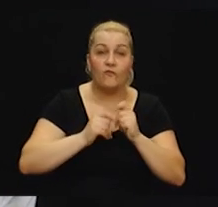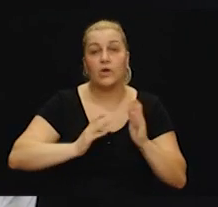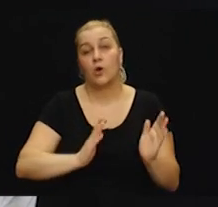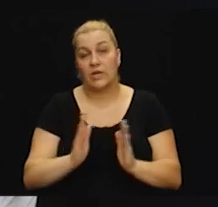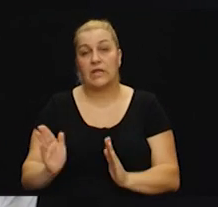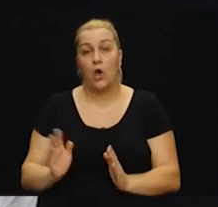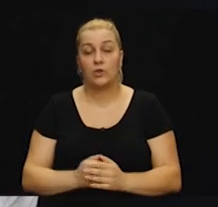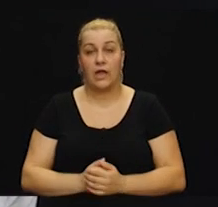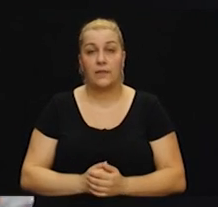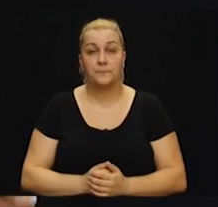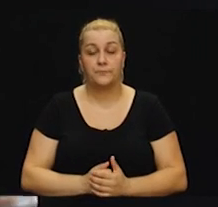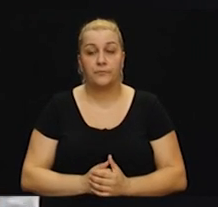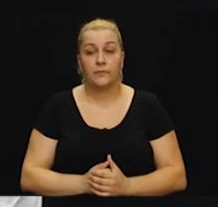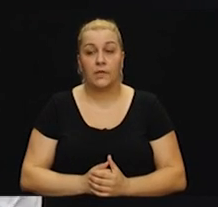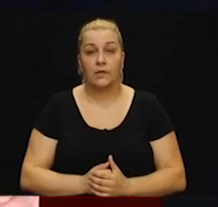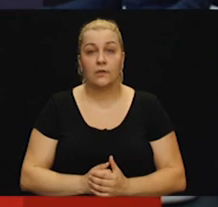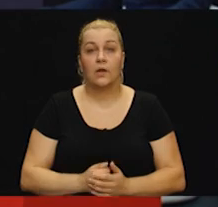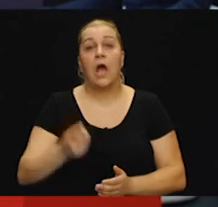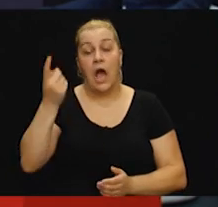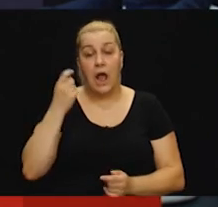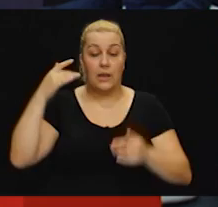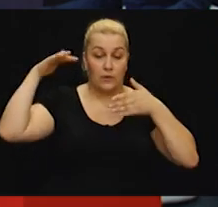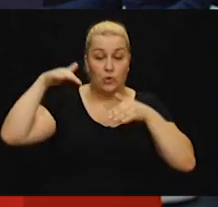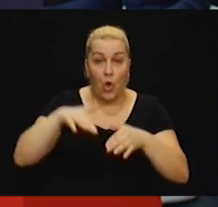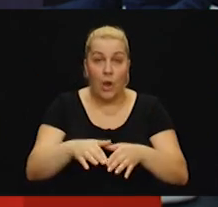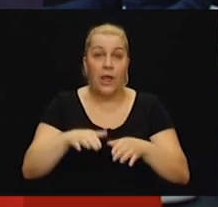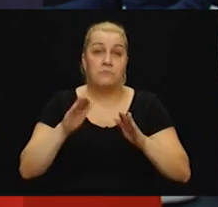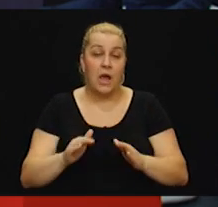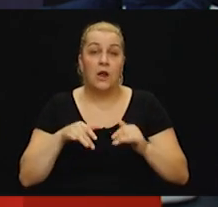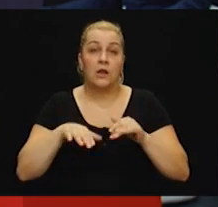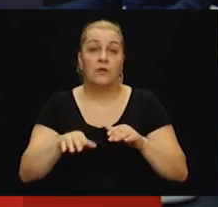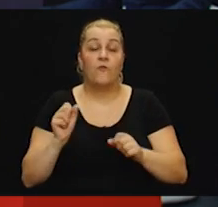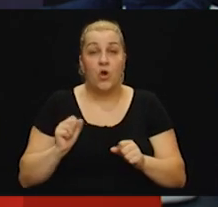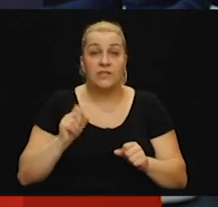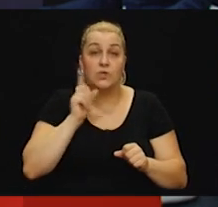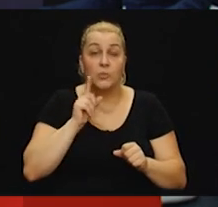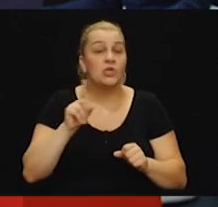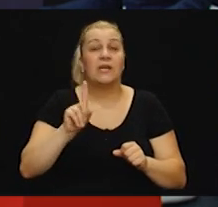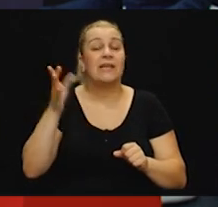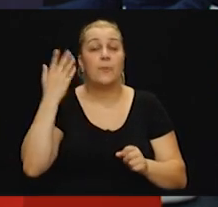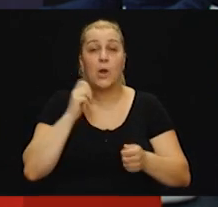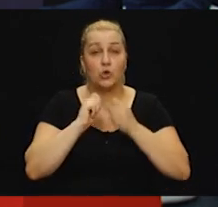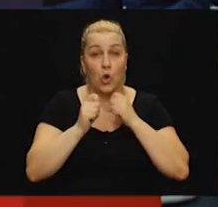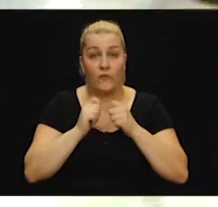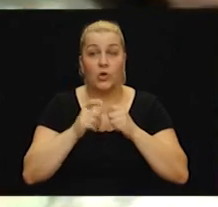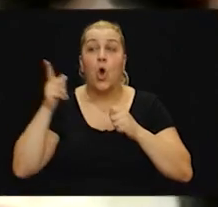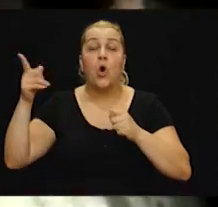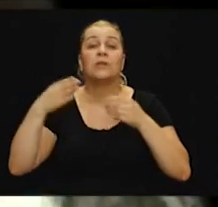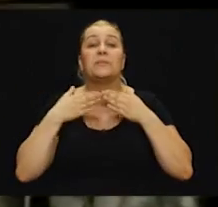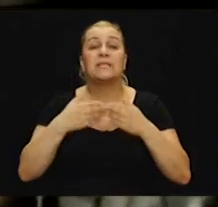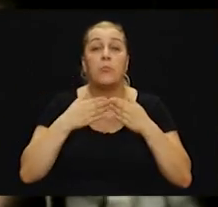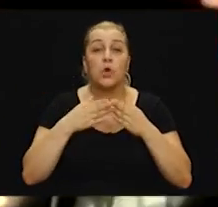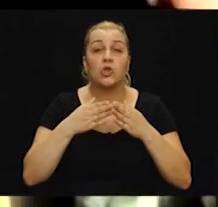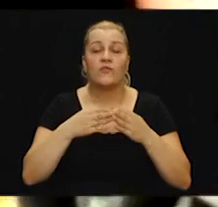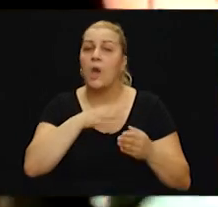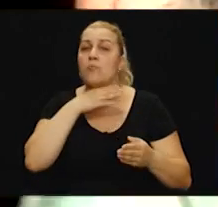tako dalje. Ali, vamo, Doli nije bilo dogovoreno. Jer oni bi i sa brodova tukli, dobro tukli, no